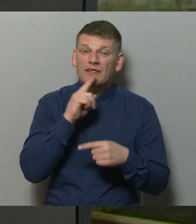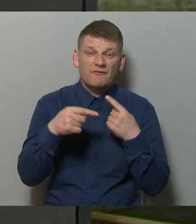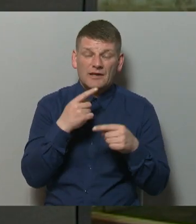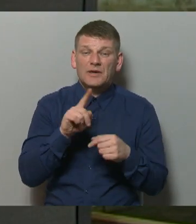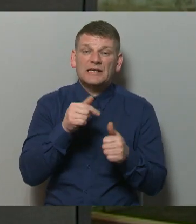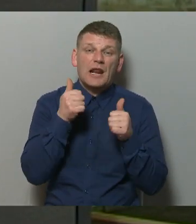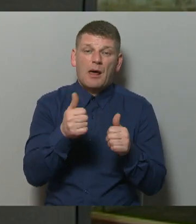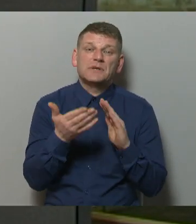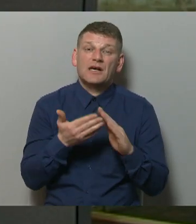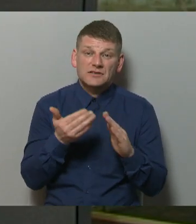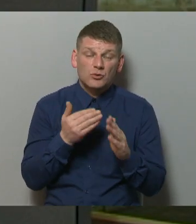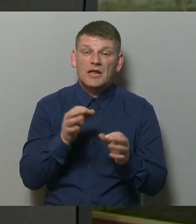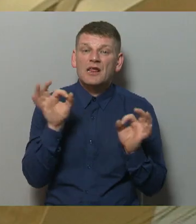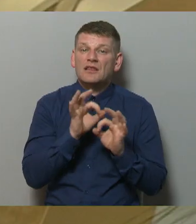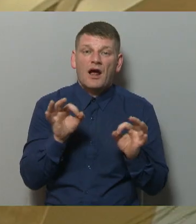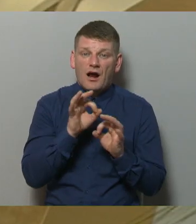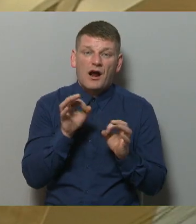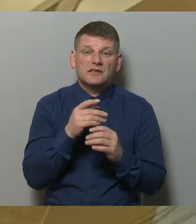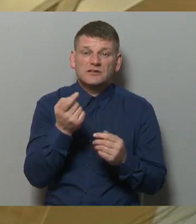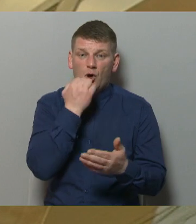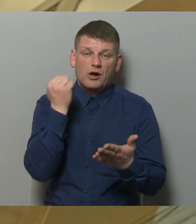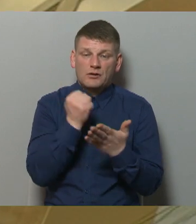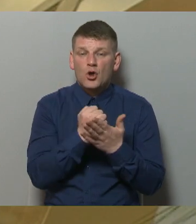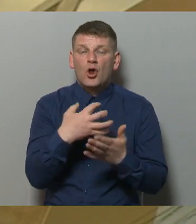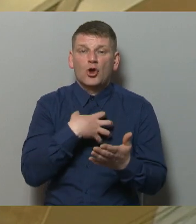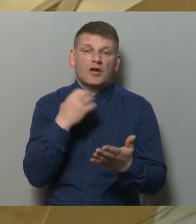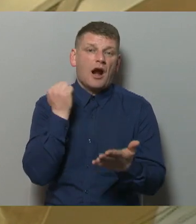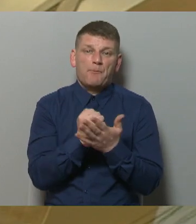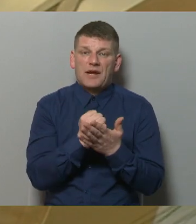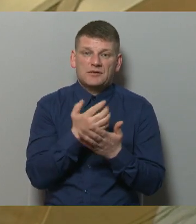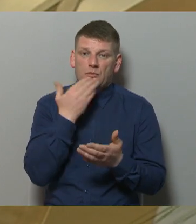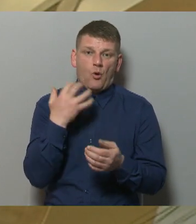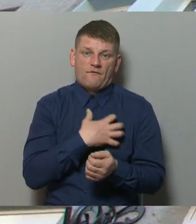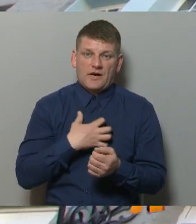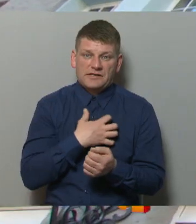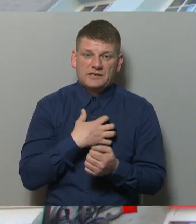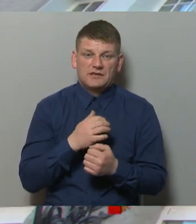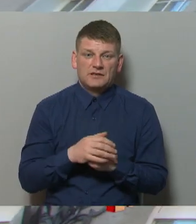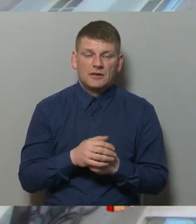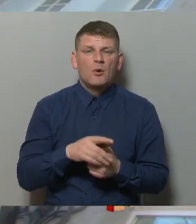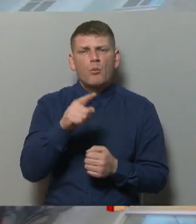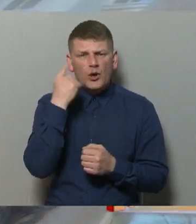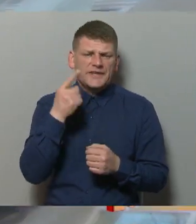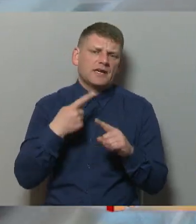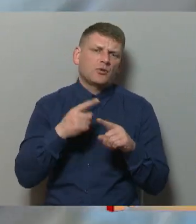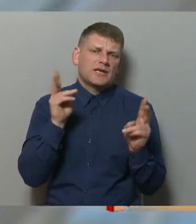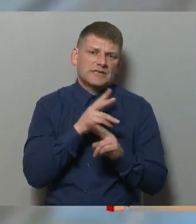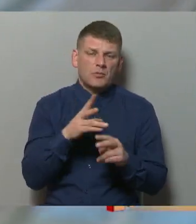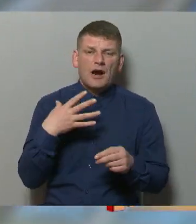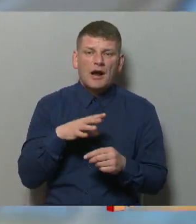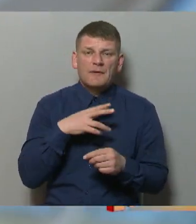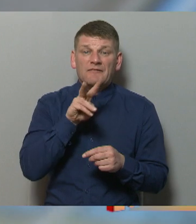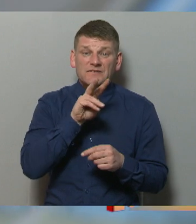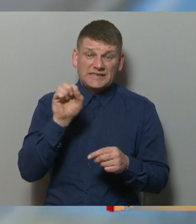glaimojoši sacauksmes, nekādas apustīles un notariālu apliecinājumu nav vajadzīgi. Muļķīgi un nesaprotami, kāpēc